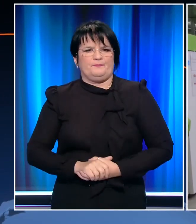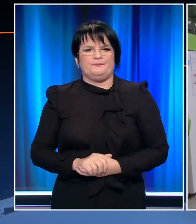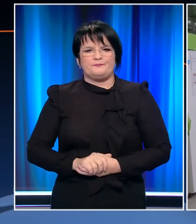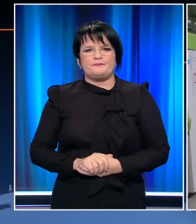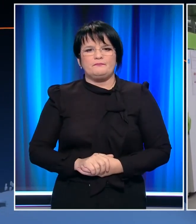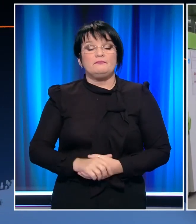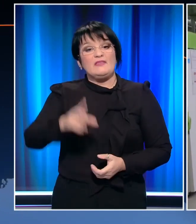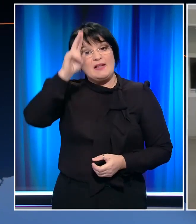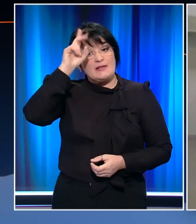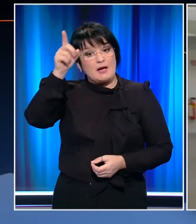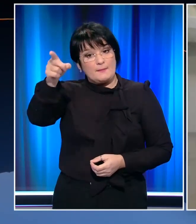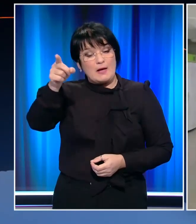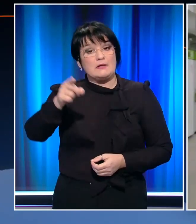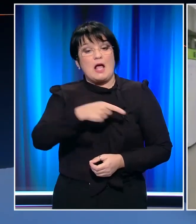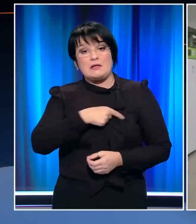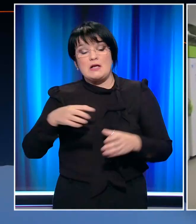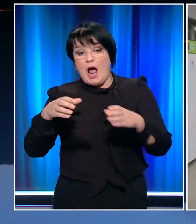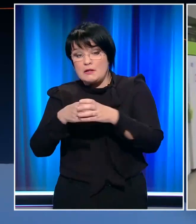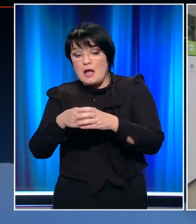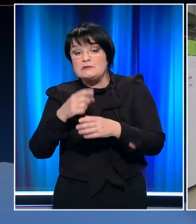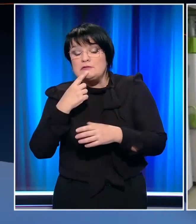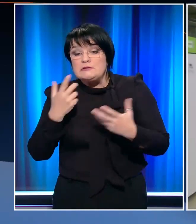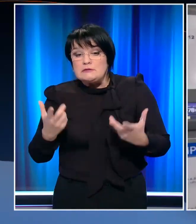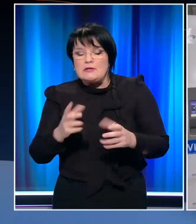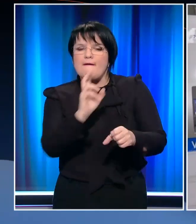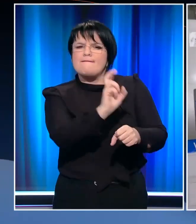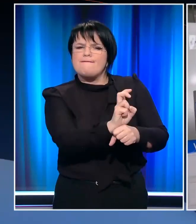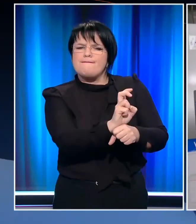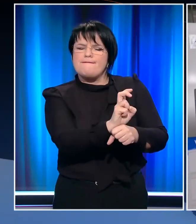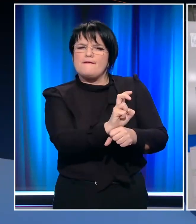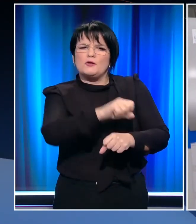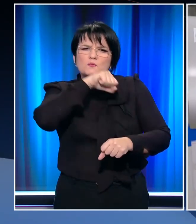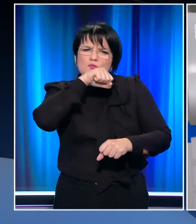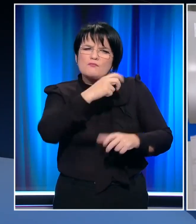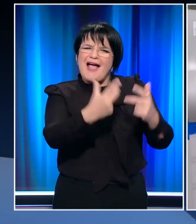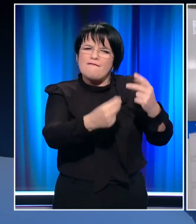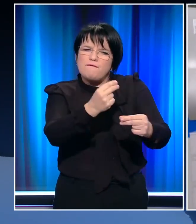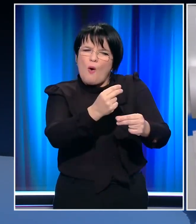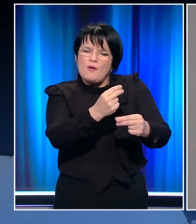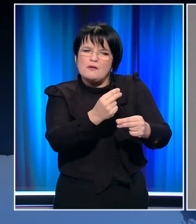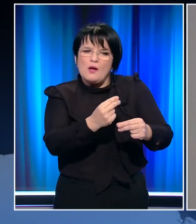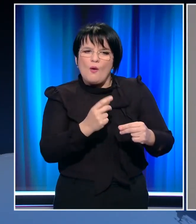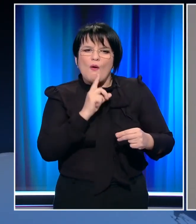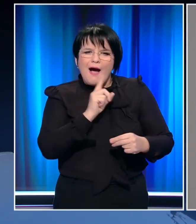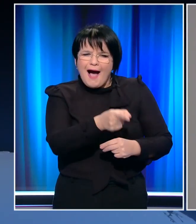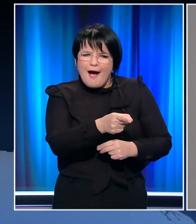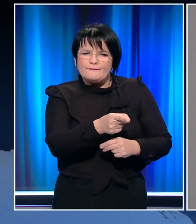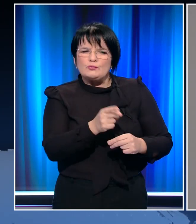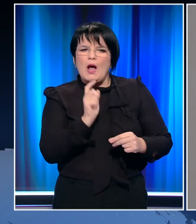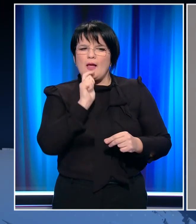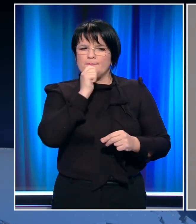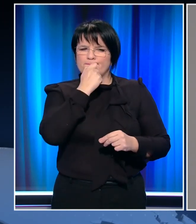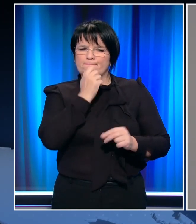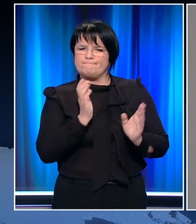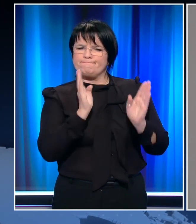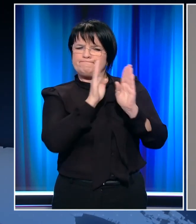Στην Γερμανία οι αρχές δείχνουν το σημείο όπου φυλάσσονται τα πολύτιμα εμβόλια τους στους μείων 80. Κρατούν όμως μυστική